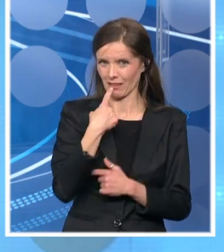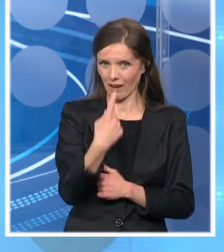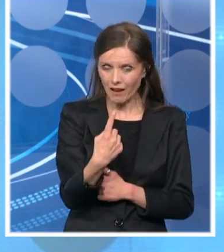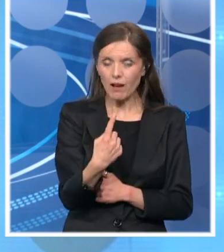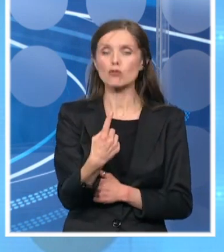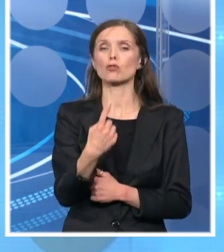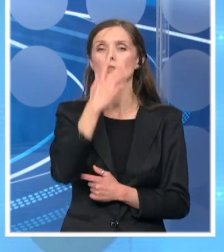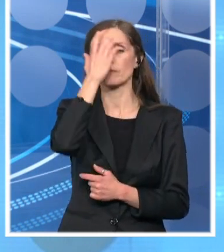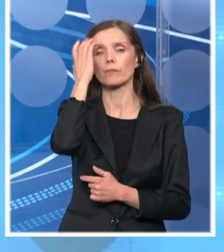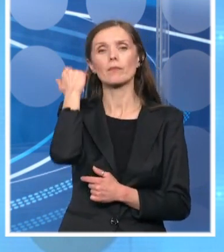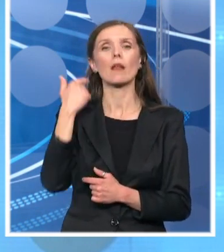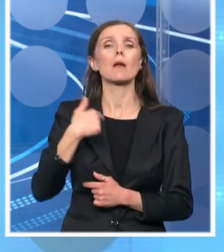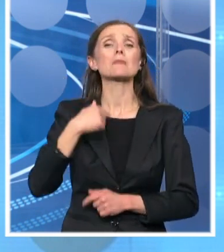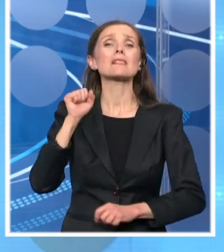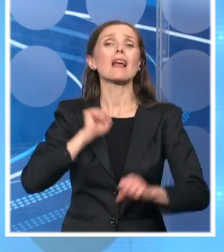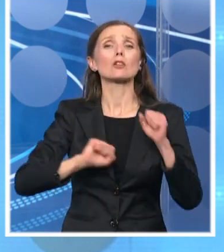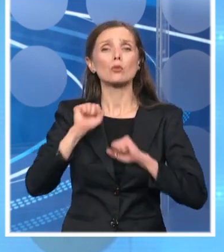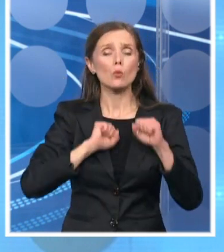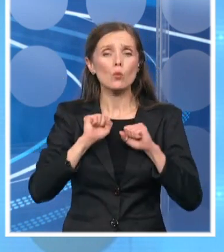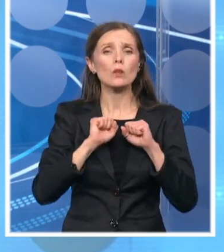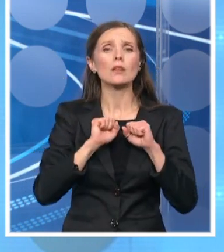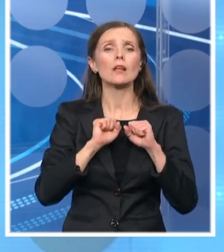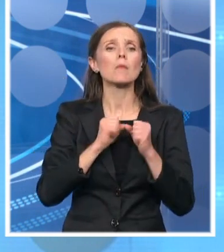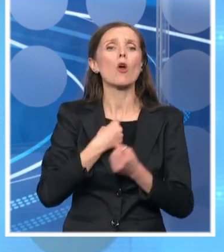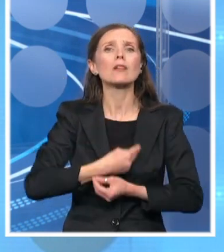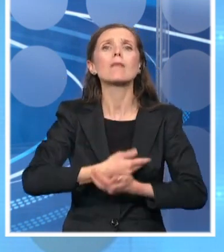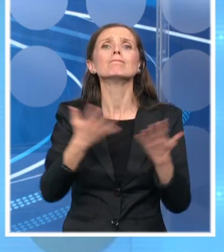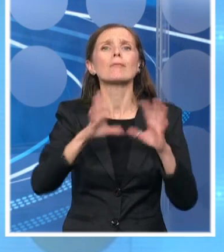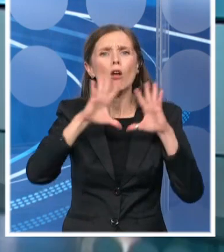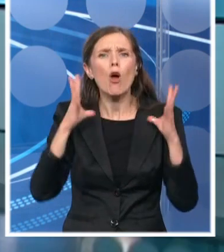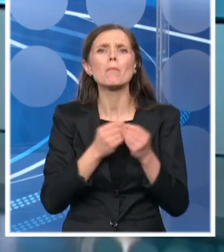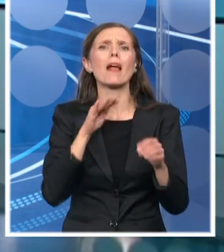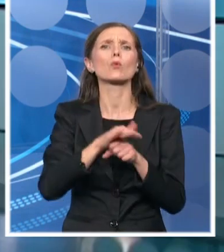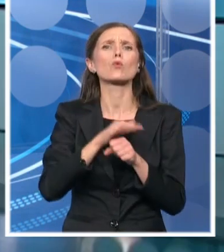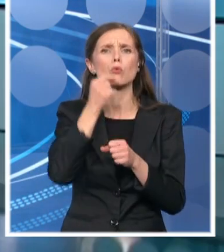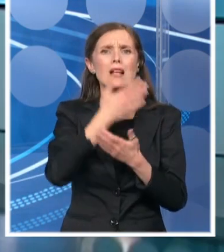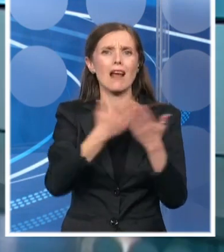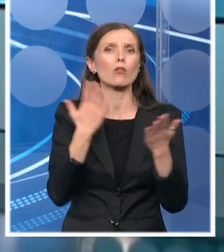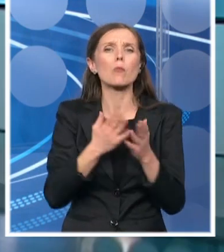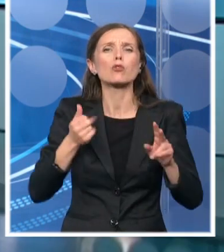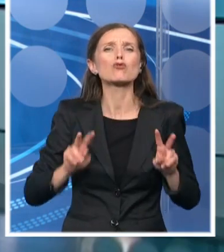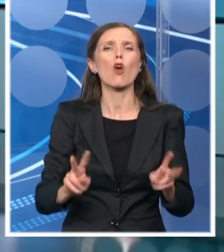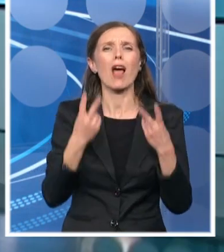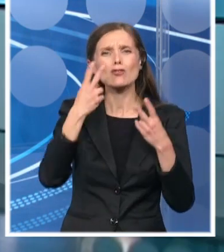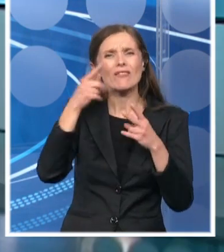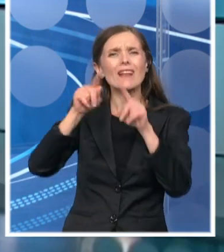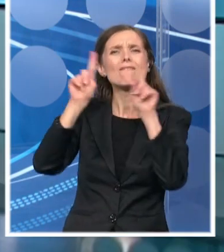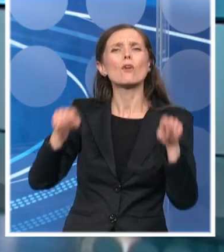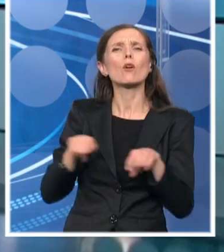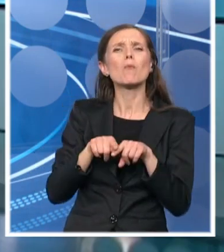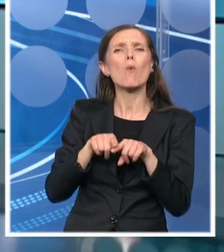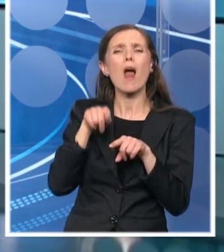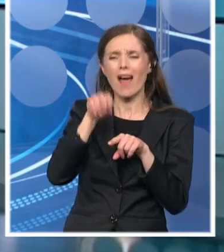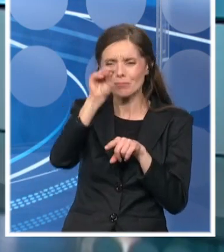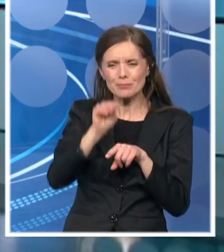u stvari da se trudimo da pružimo kompletnu uslugu građanom Republike Srbije da to bude što lakše. Vidjeli ste, onaj formular je izuzetno lak